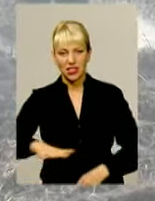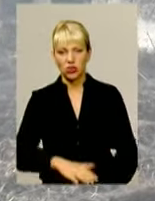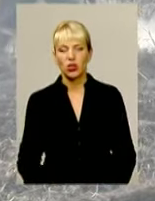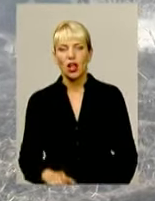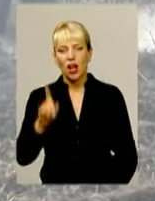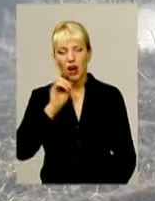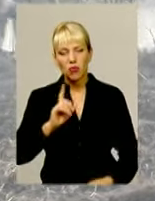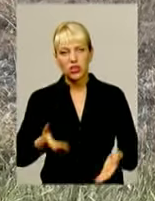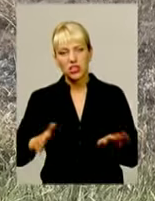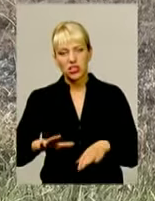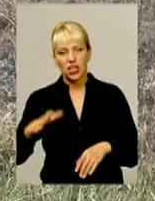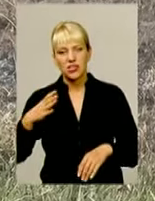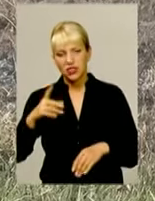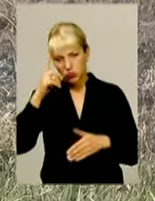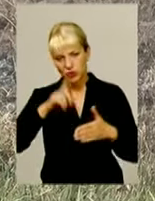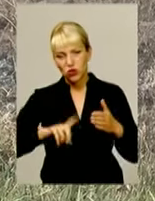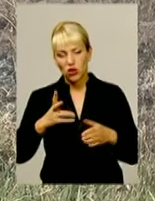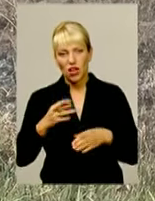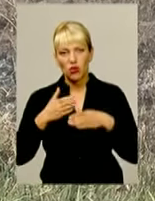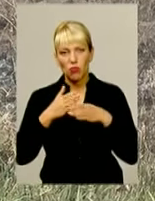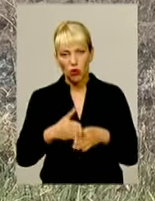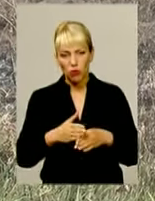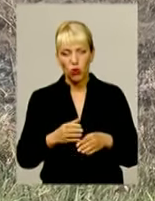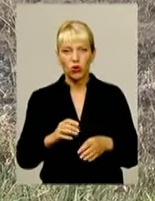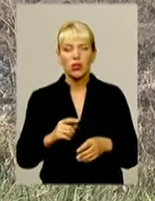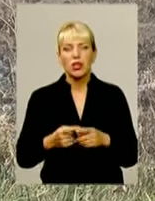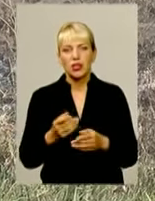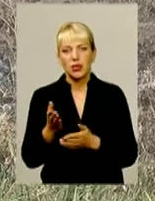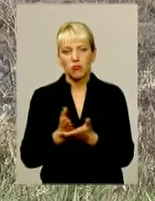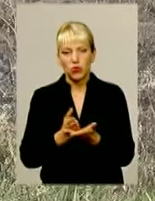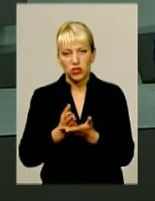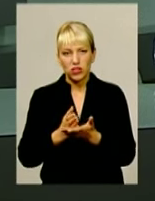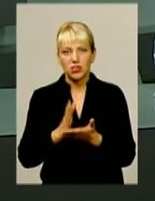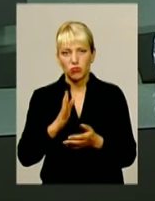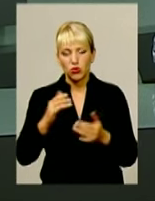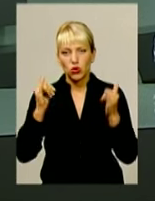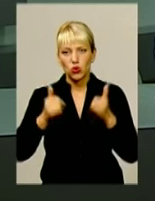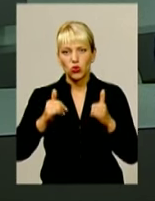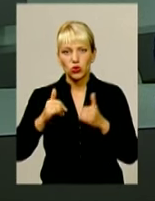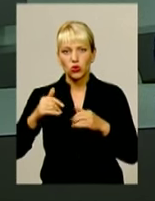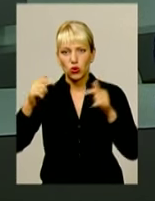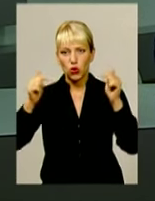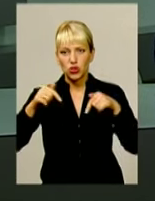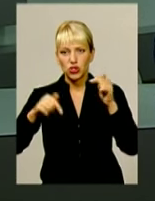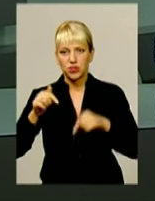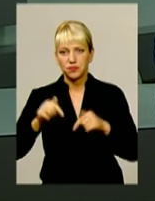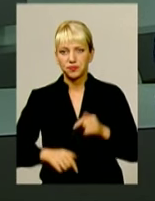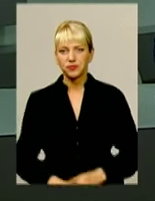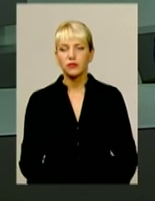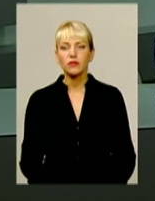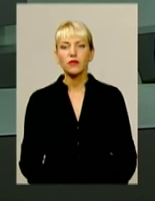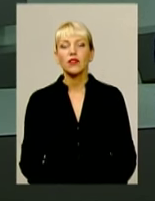сподіватися, що на допомогу вогнеборцям прийдуть тривалі рясні дощі. У зв'язку з численними